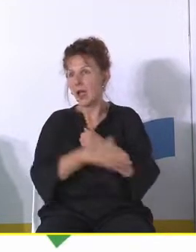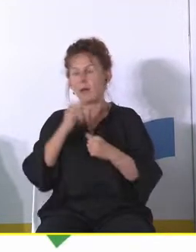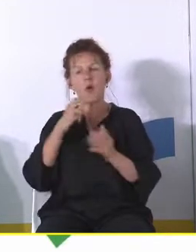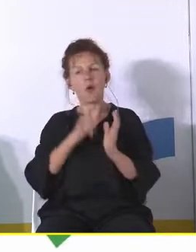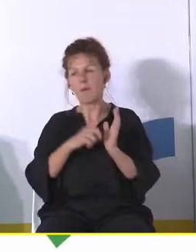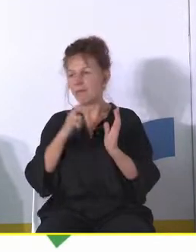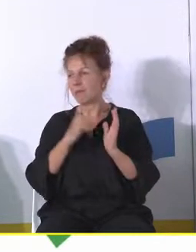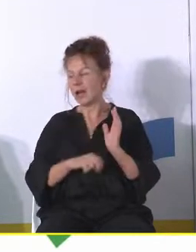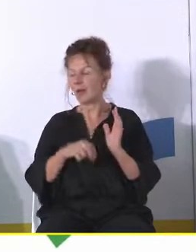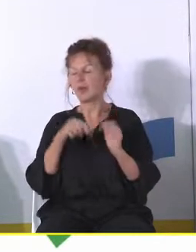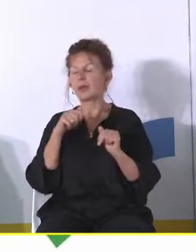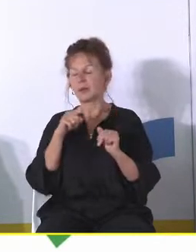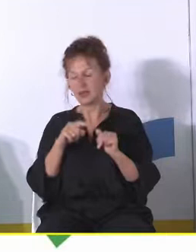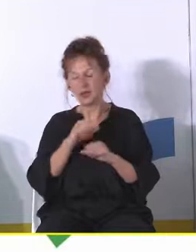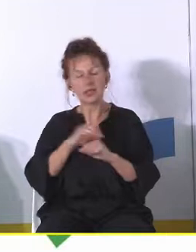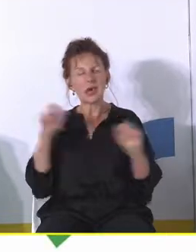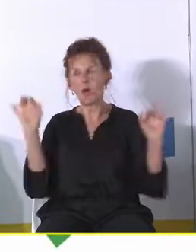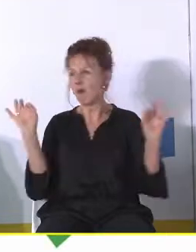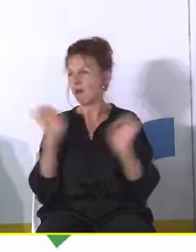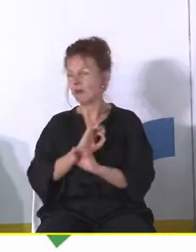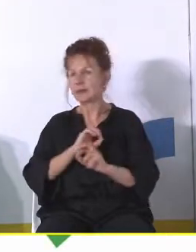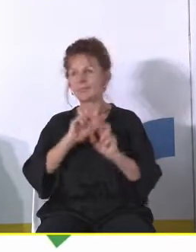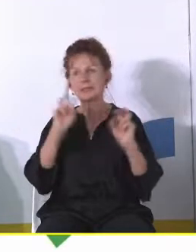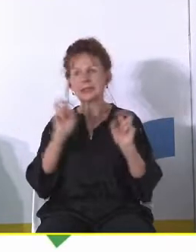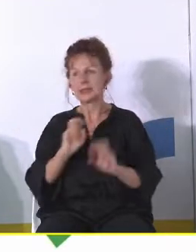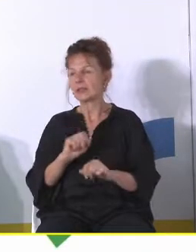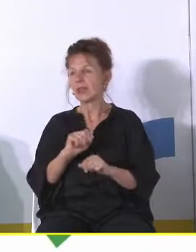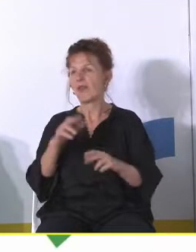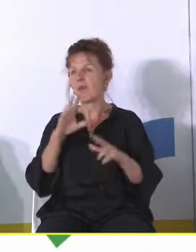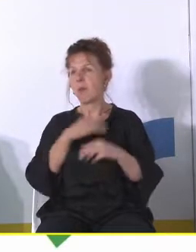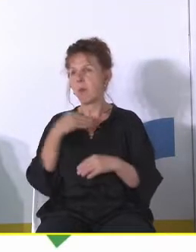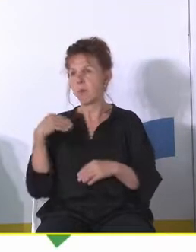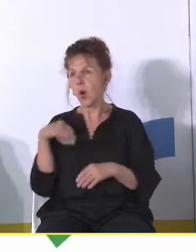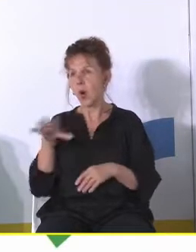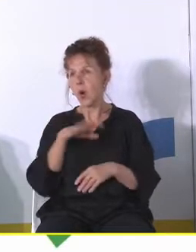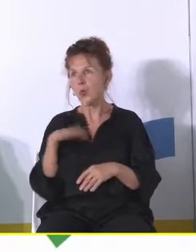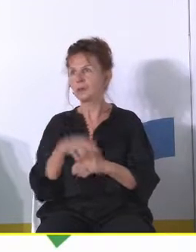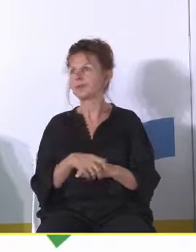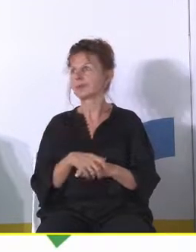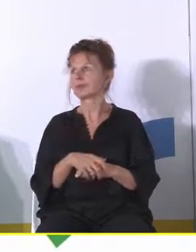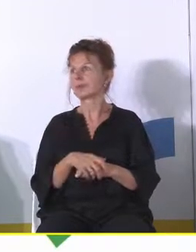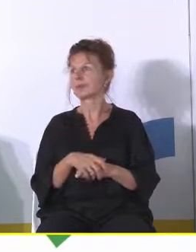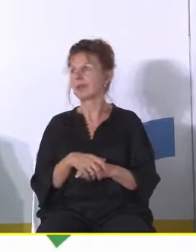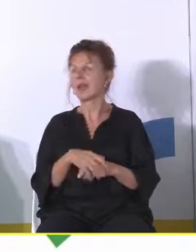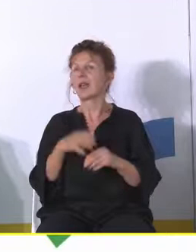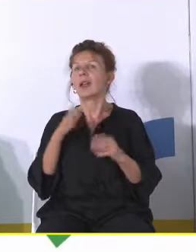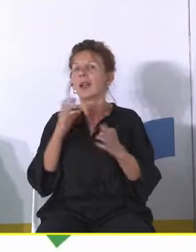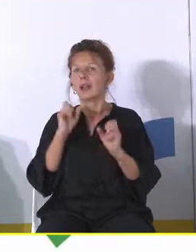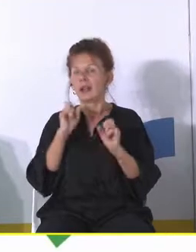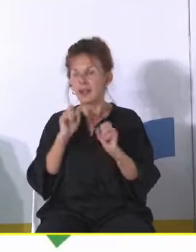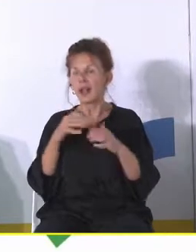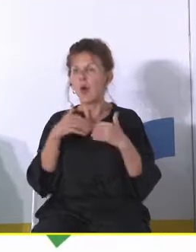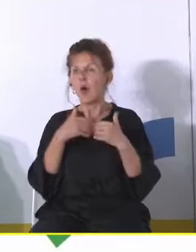brakuje i to jest tragedia transformacji w Polsce to tylko otwieramy całą puszkę Pandorę